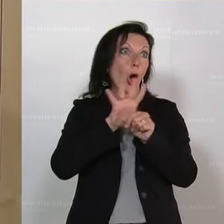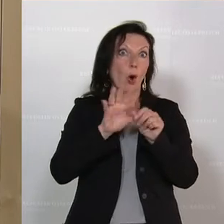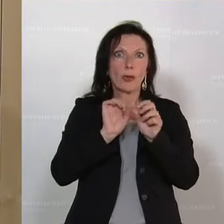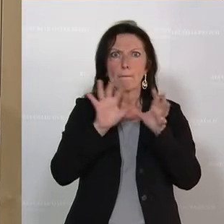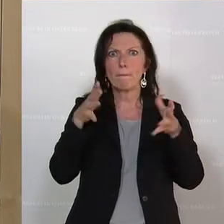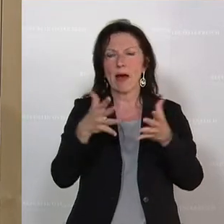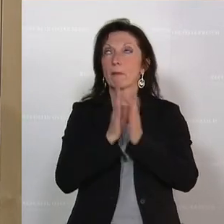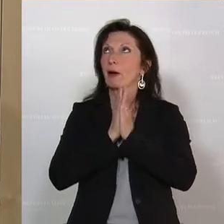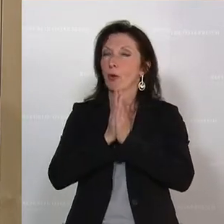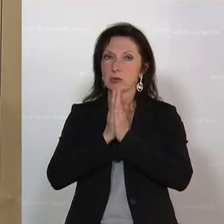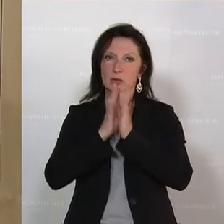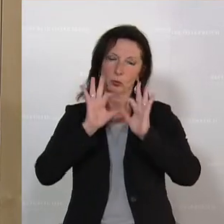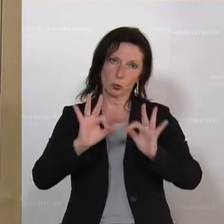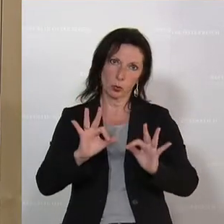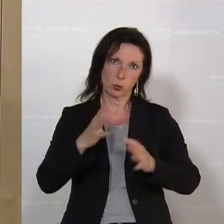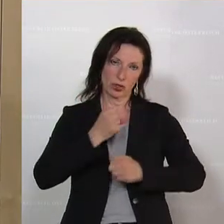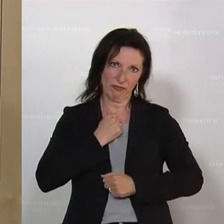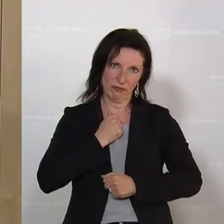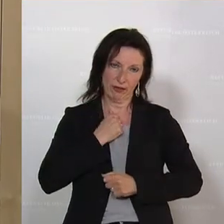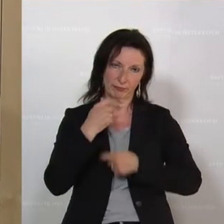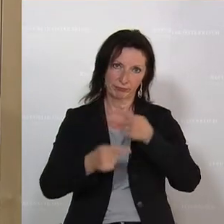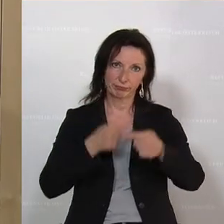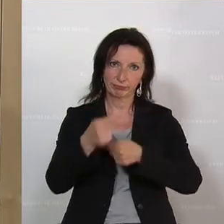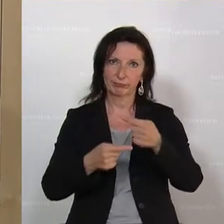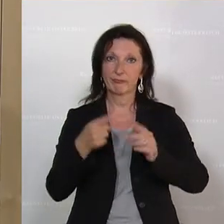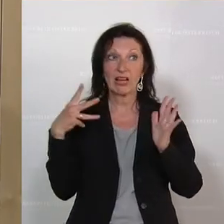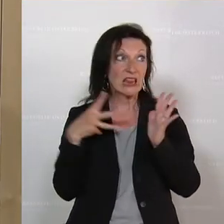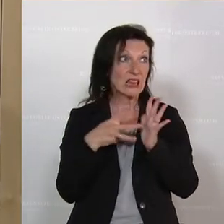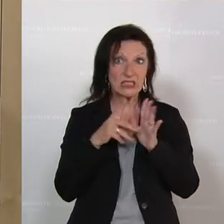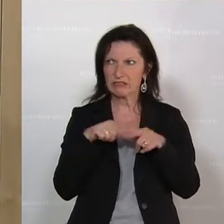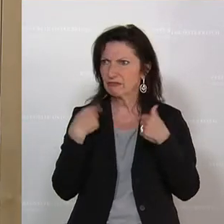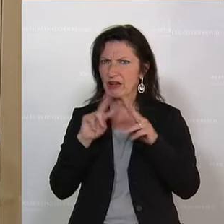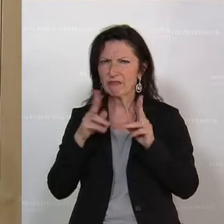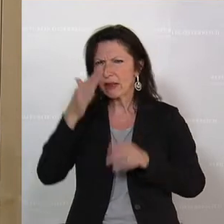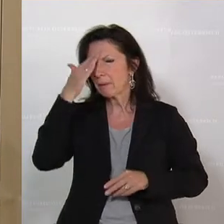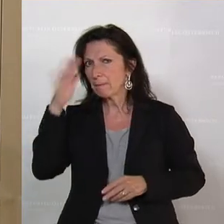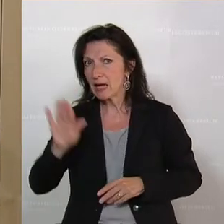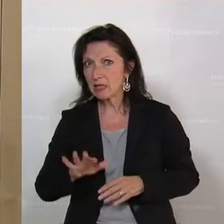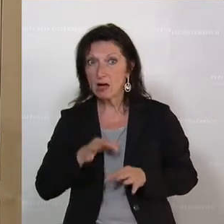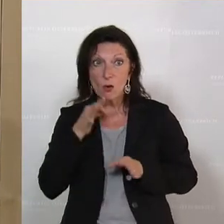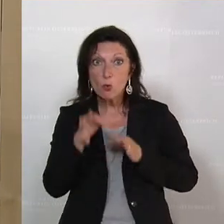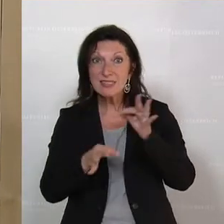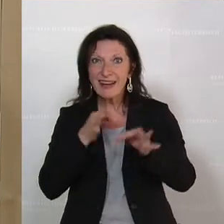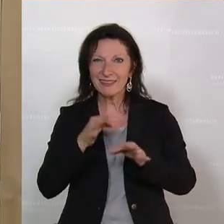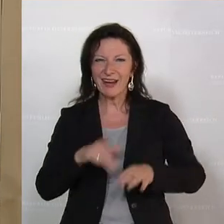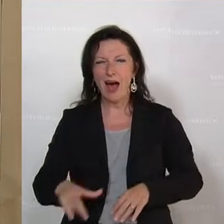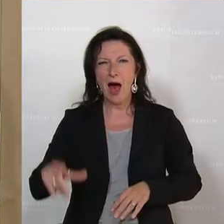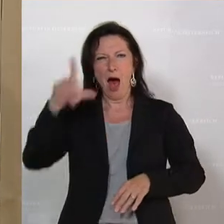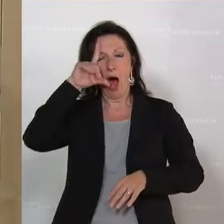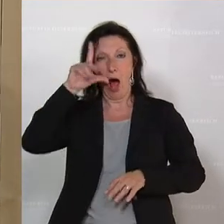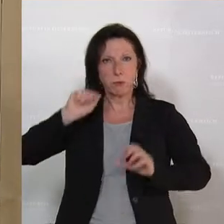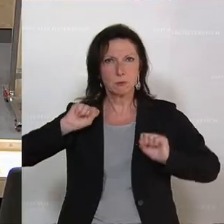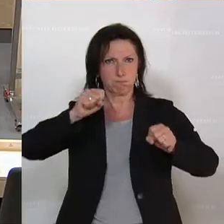kommen. Ich möchte ausdrücklich festhalten, wir sind beim Testen Weltmeister. Und die Strategie, die Federführung vom Herrn Bundeskanzler